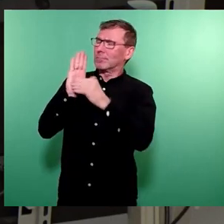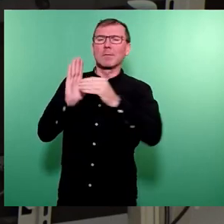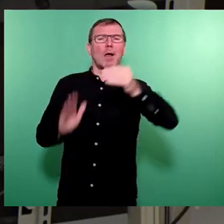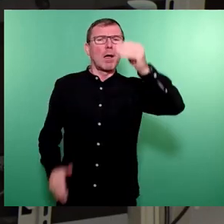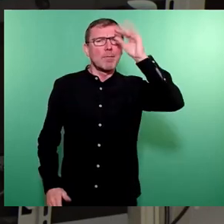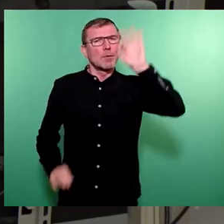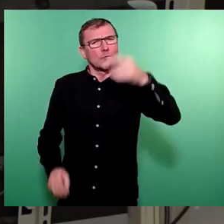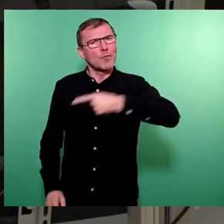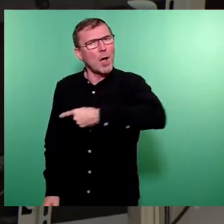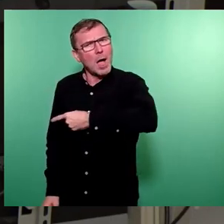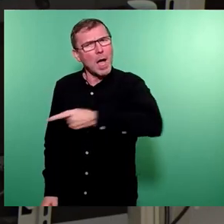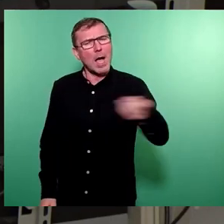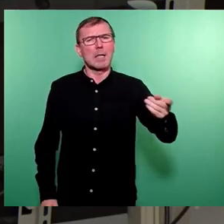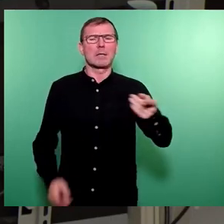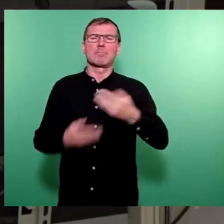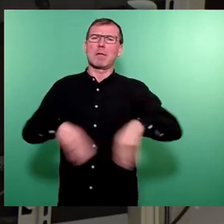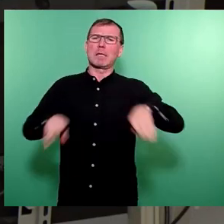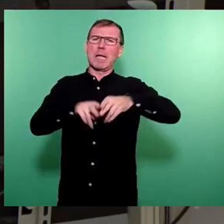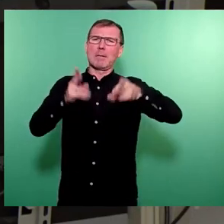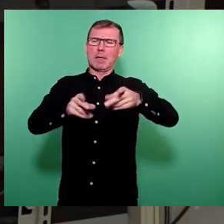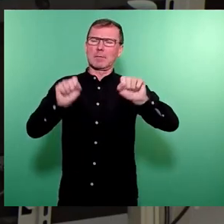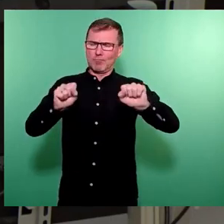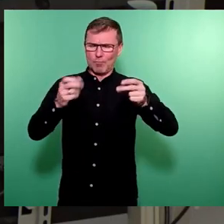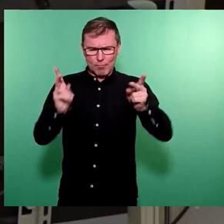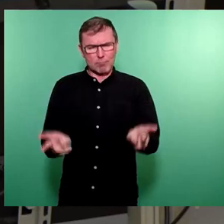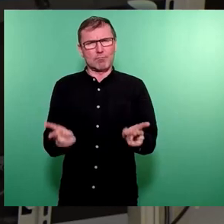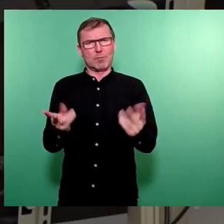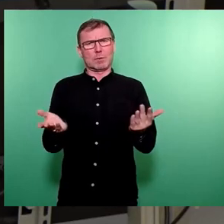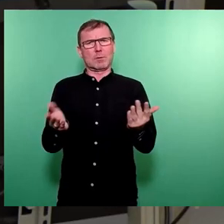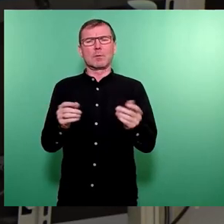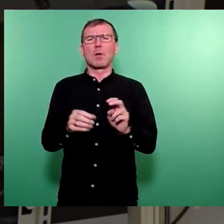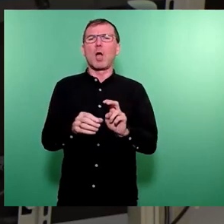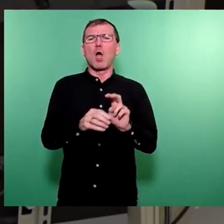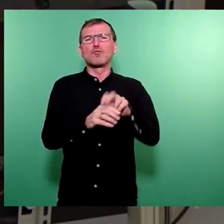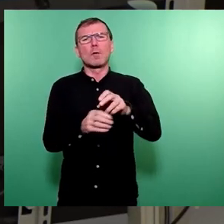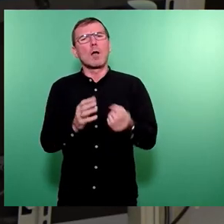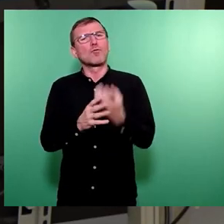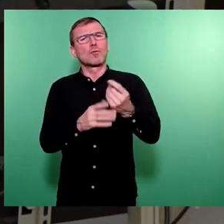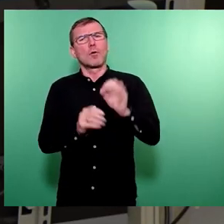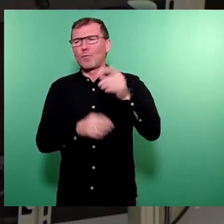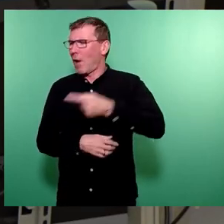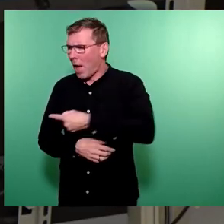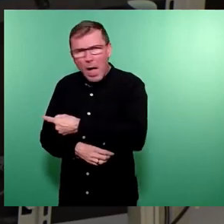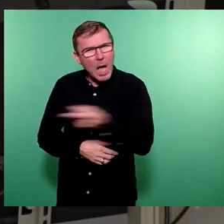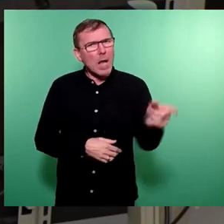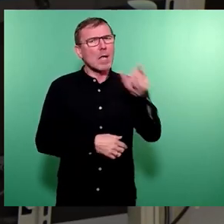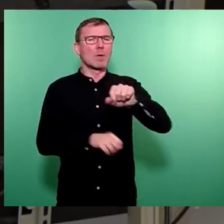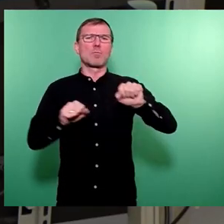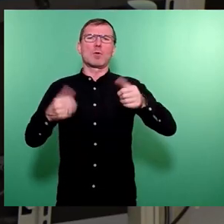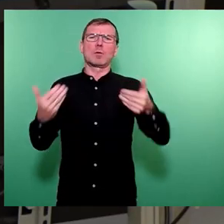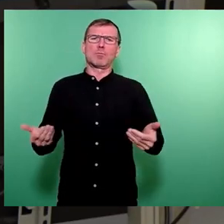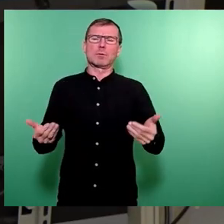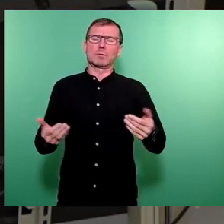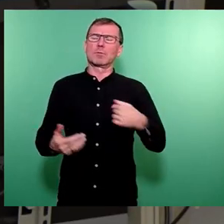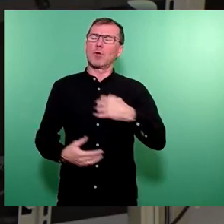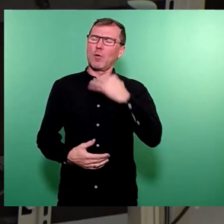Menschen gleichberechtigt möglich sein muss, dass der Zugang zur Kultur für alle Menschen da sein muss und dass wir auch möchten, dass